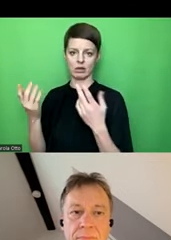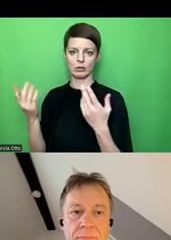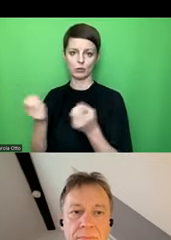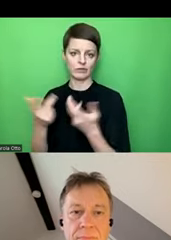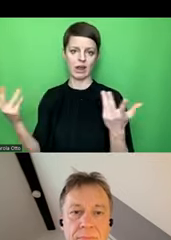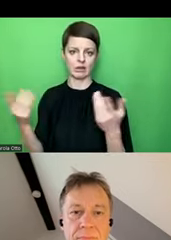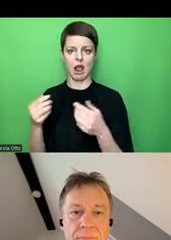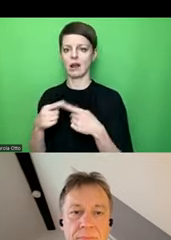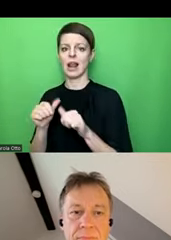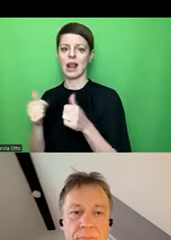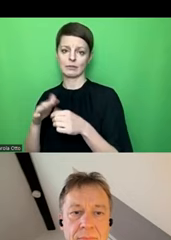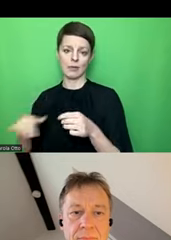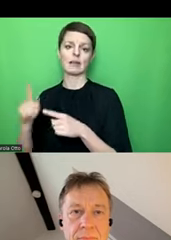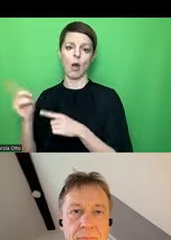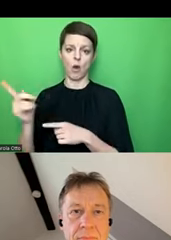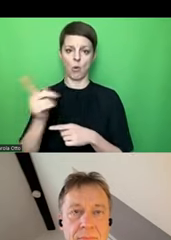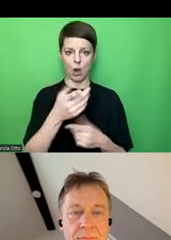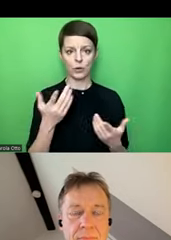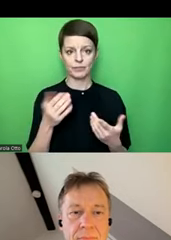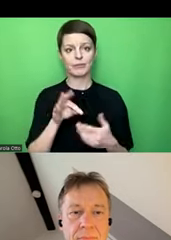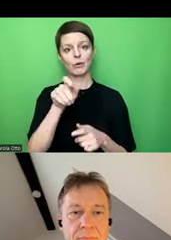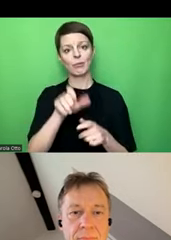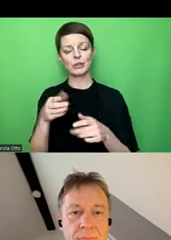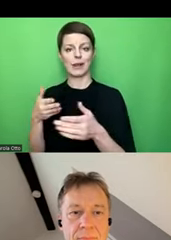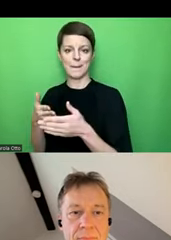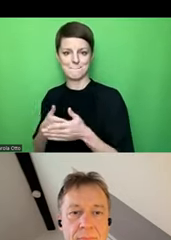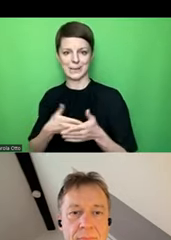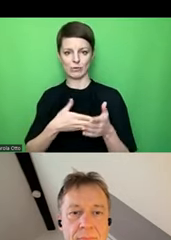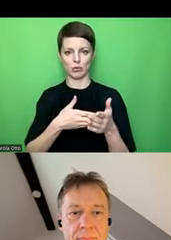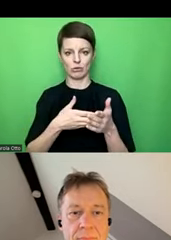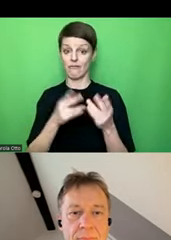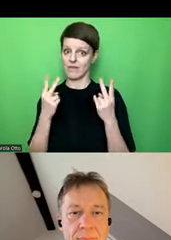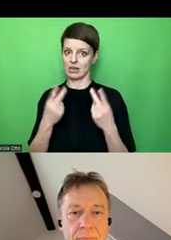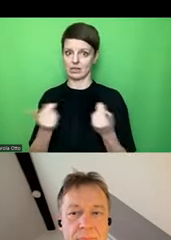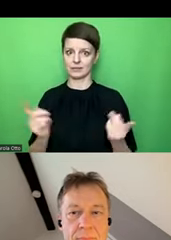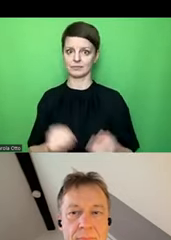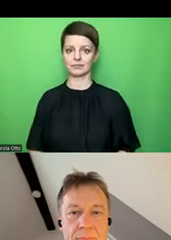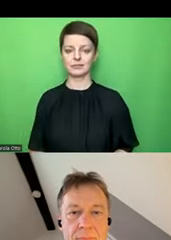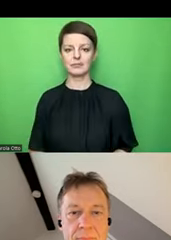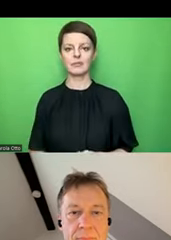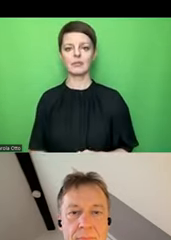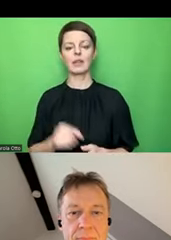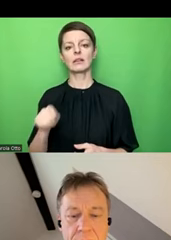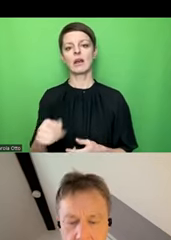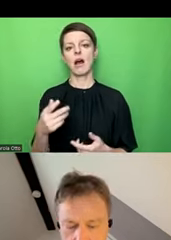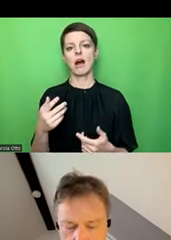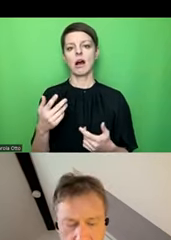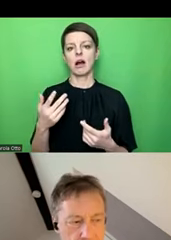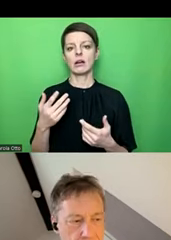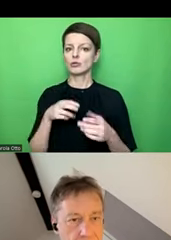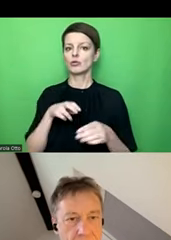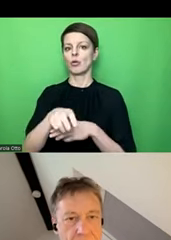Lebensbereichen, die letzten Endes für Menschen mit Behinderungen natürlich wichtig sind und wo also ein Zugang ermöglicht werden soll.